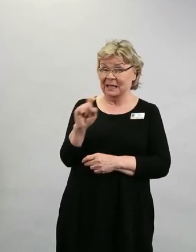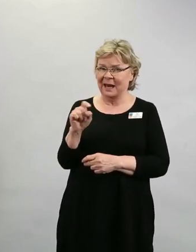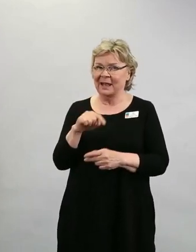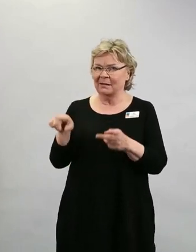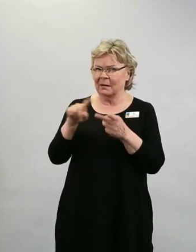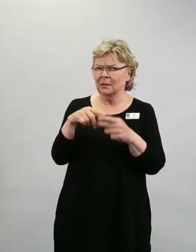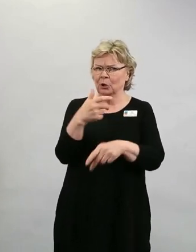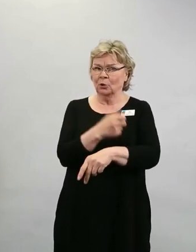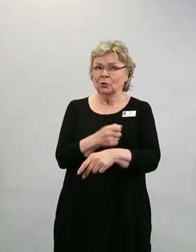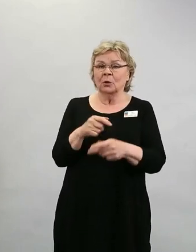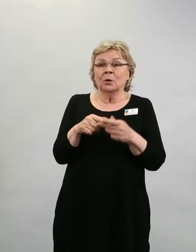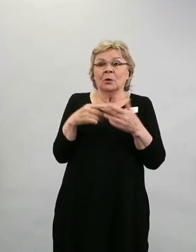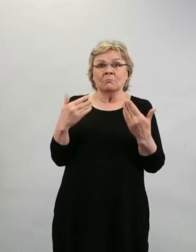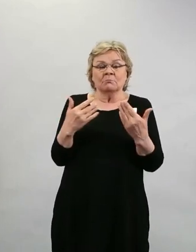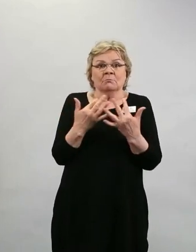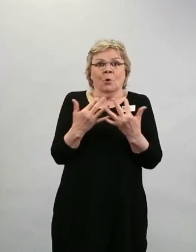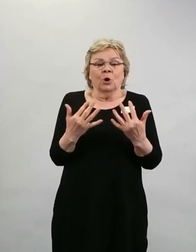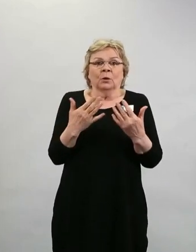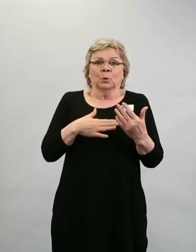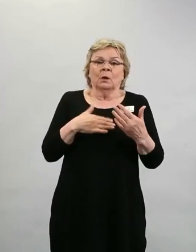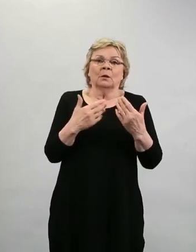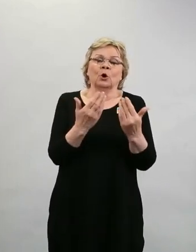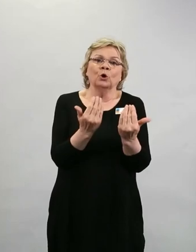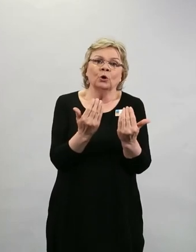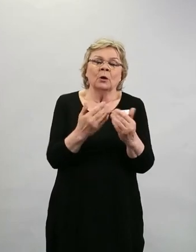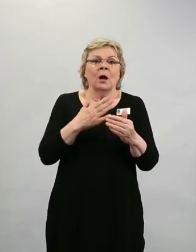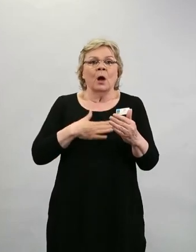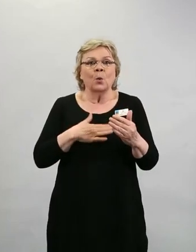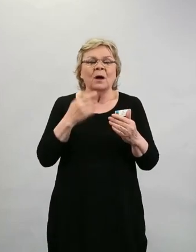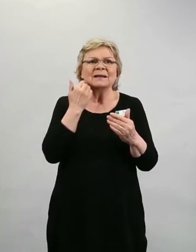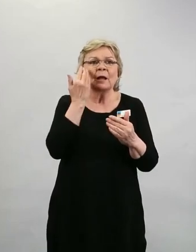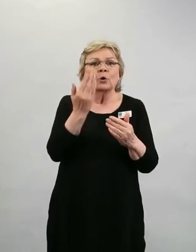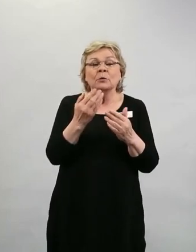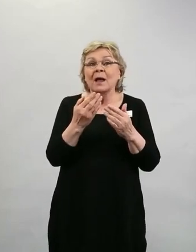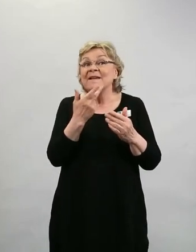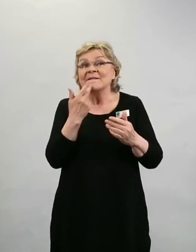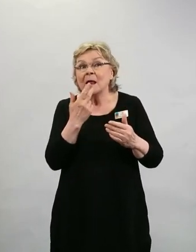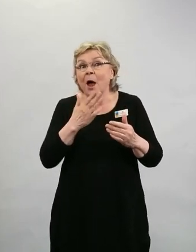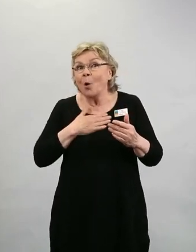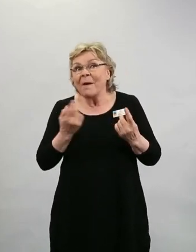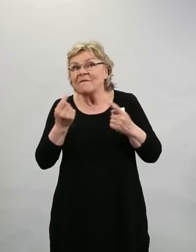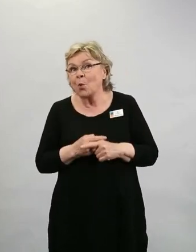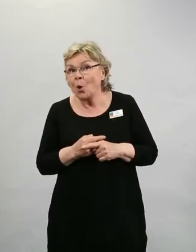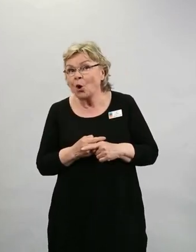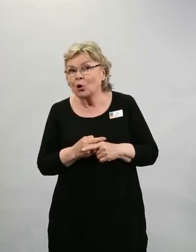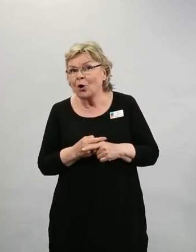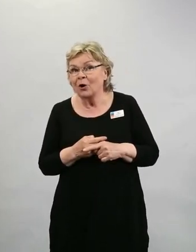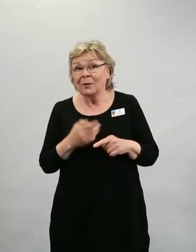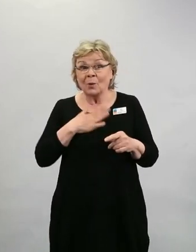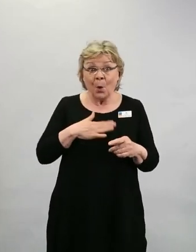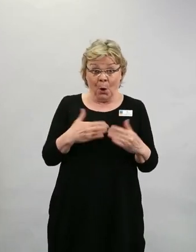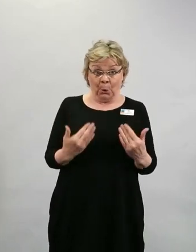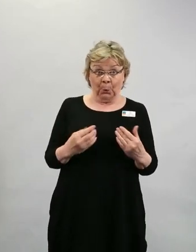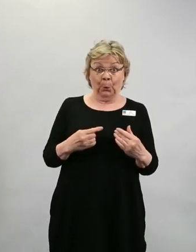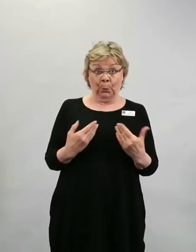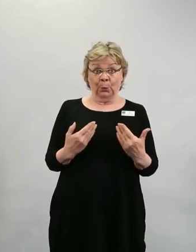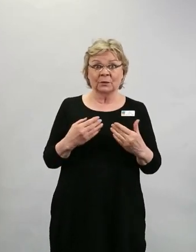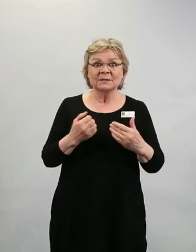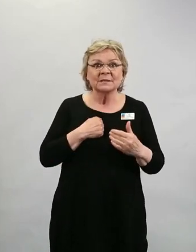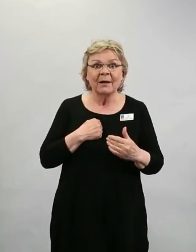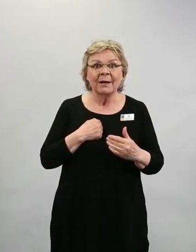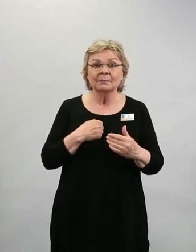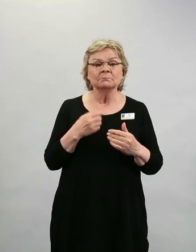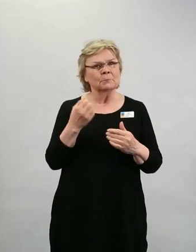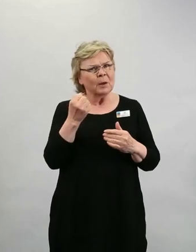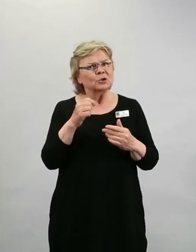haluaisivat saada sen rokotteen nopeammin, kuin mitä heidän rokotusvuoronsa näillä näkymin on tulossa. Onko mahdollista saada